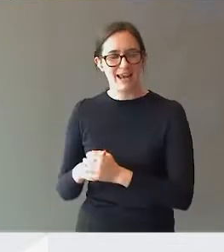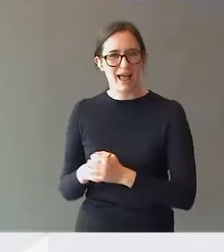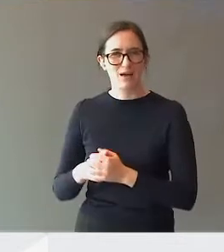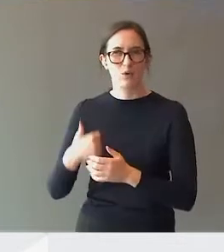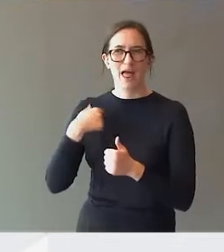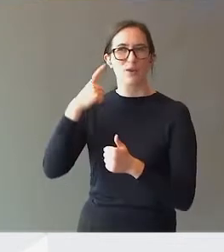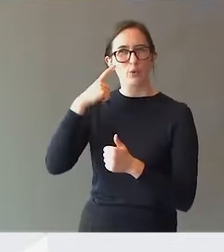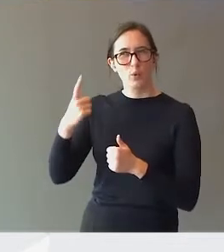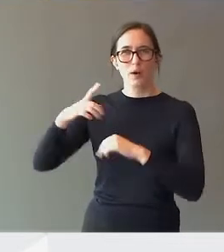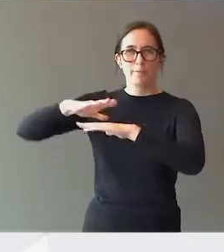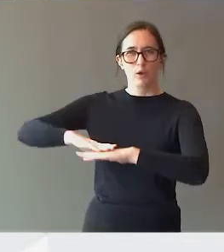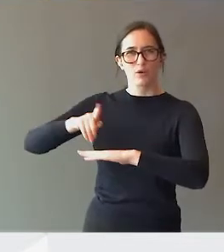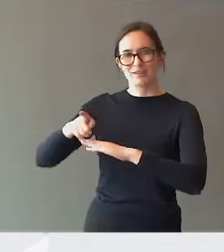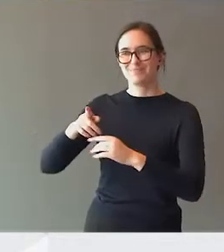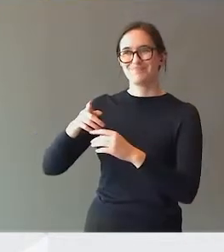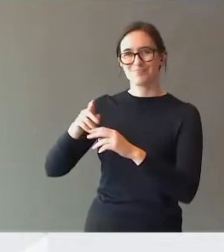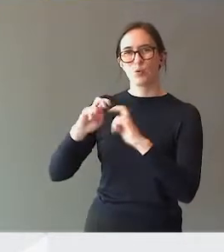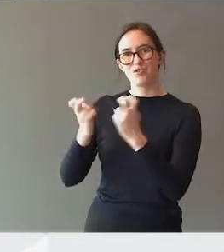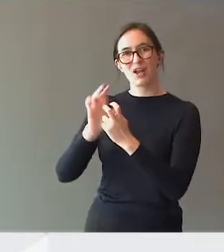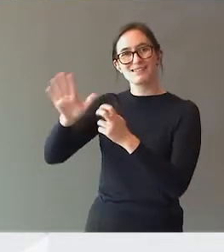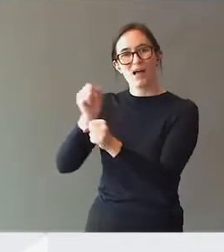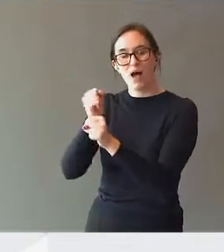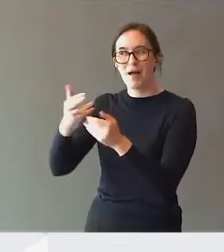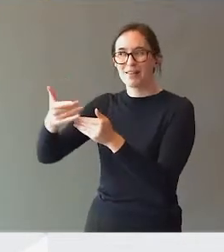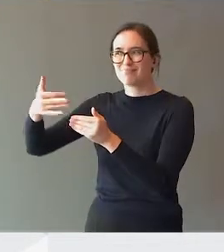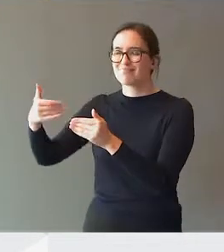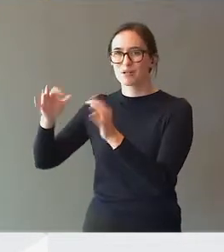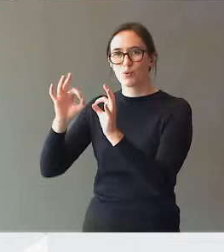lite brukermedvirkning i nordlatt utvalgets arbeid.